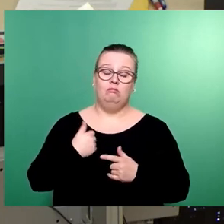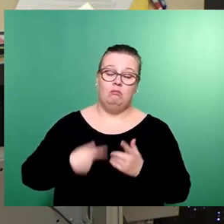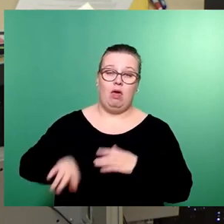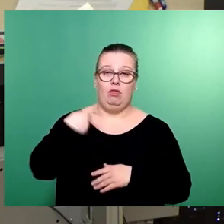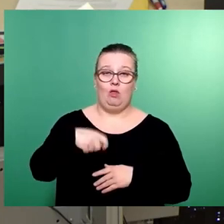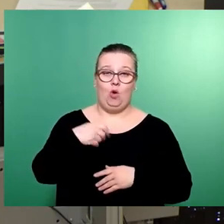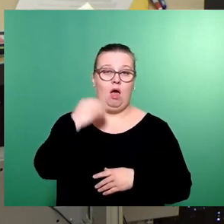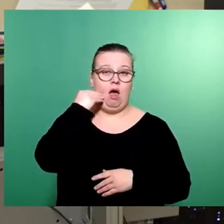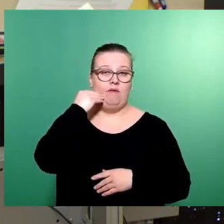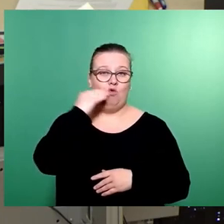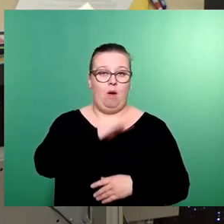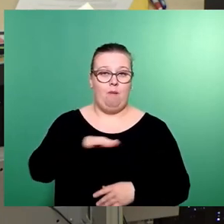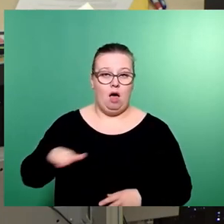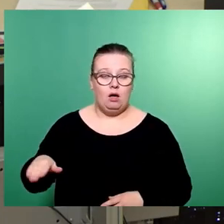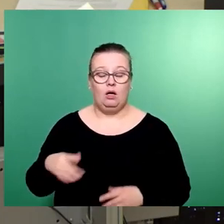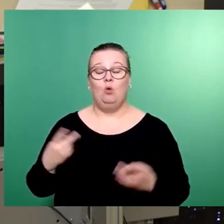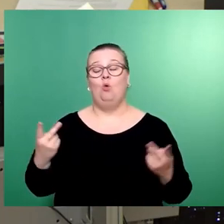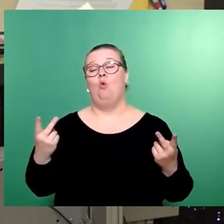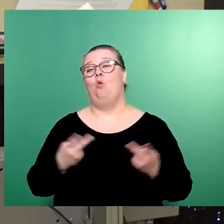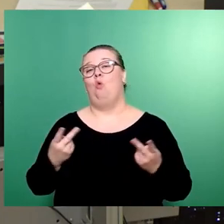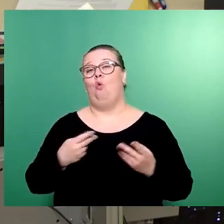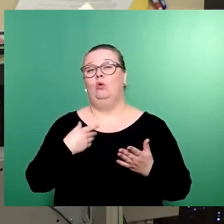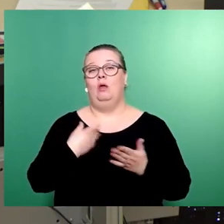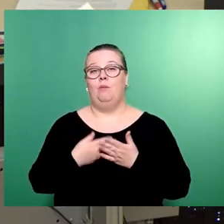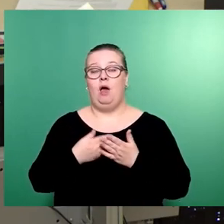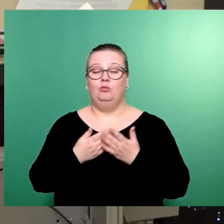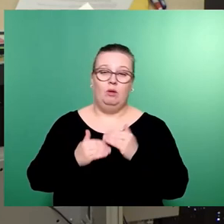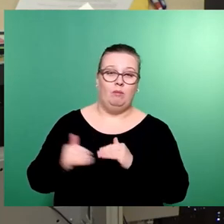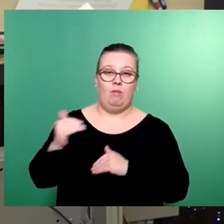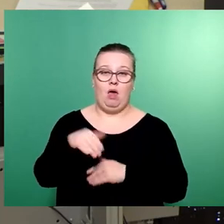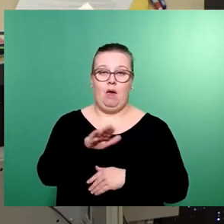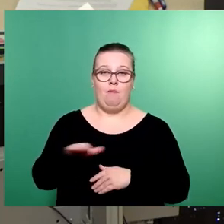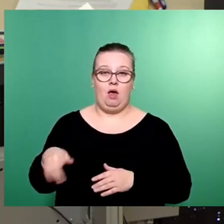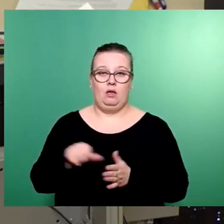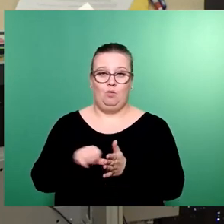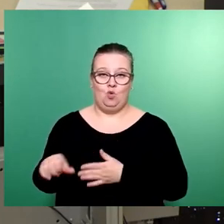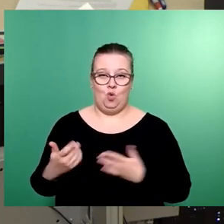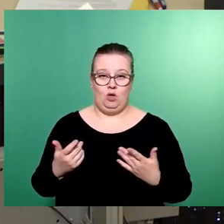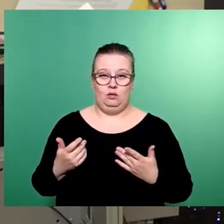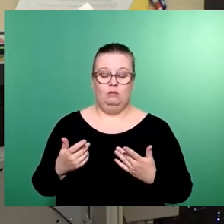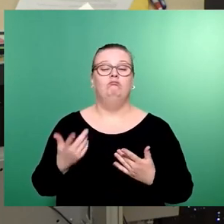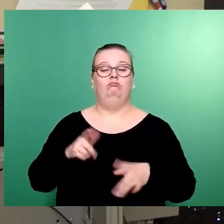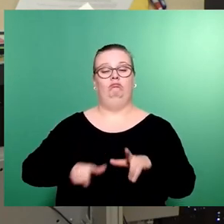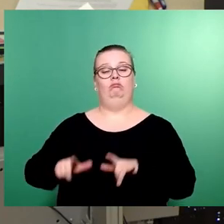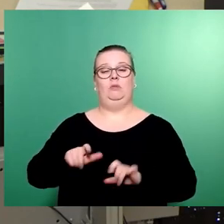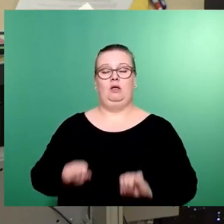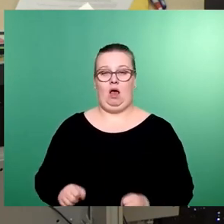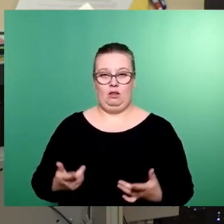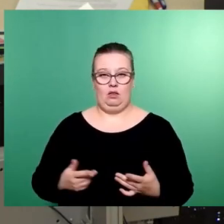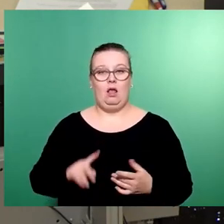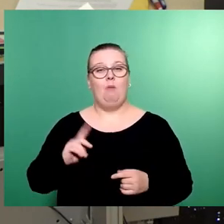Anwohnerparkens oder weitere Anstiege der Parkgebühren konnten verhindert und aber auch